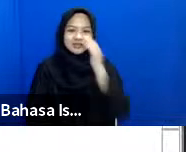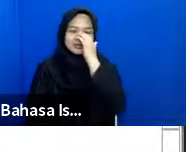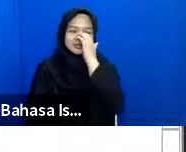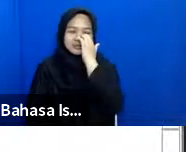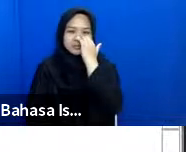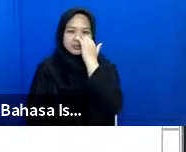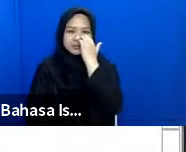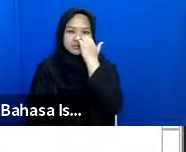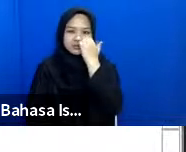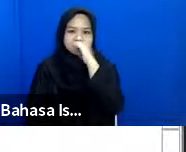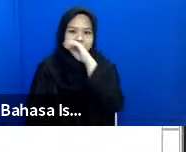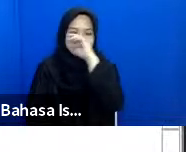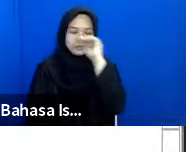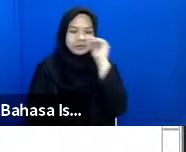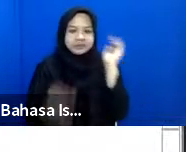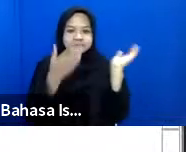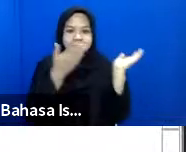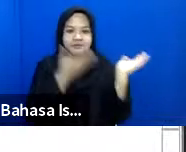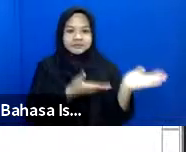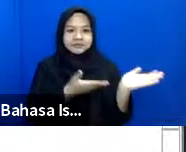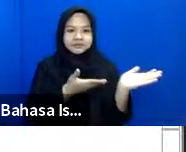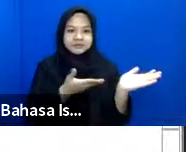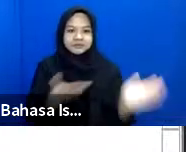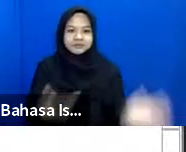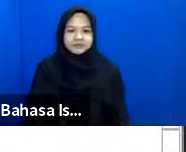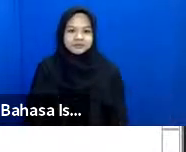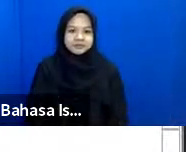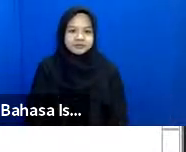ya sudah terlihat ya